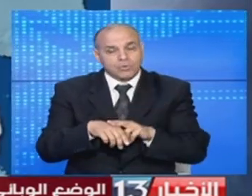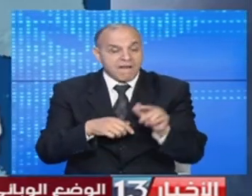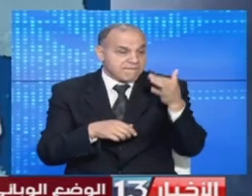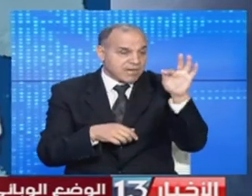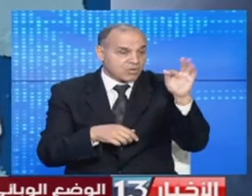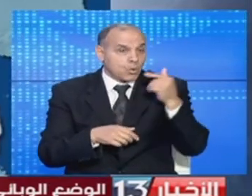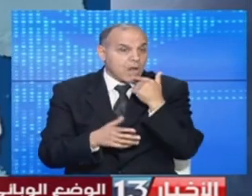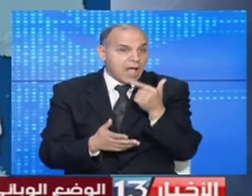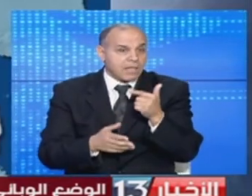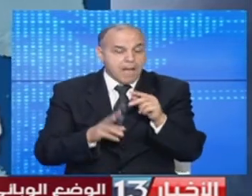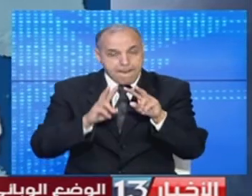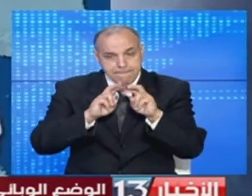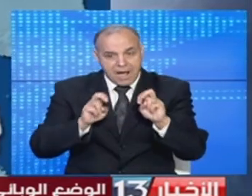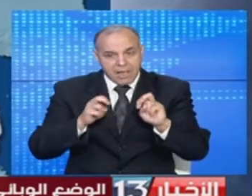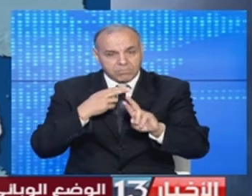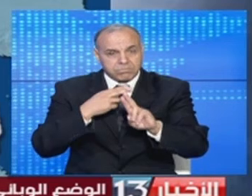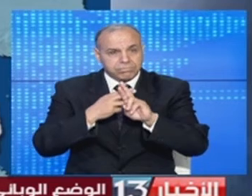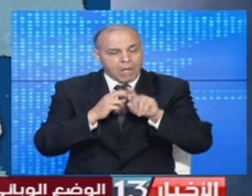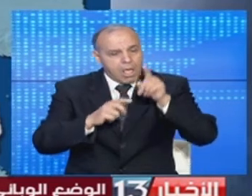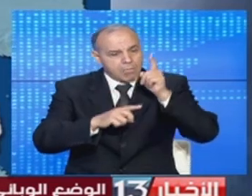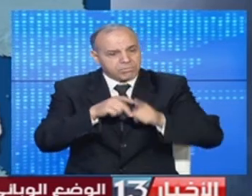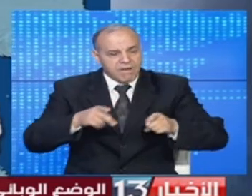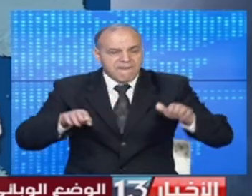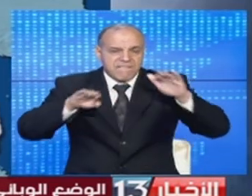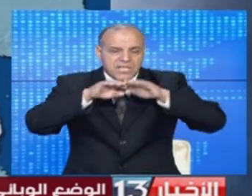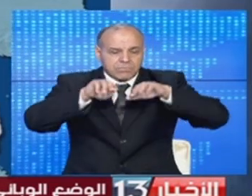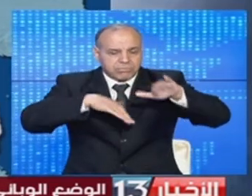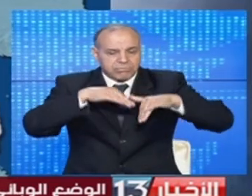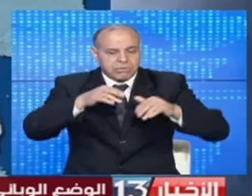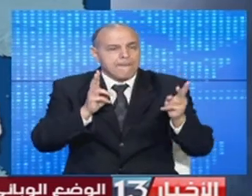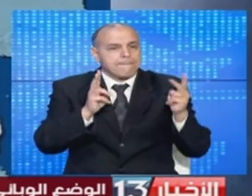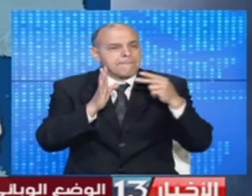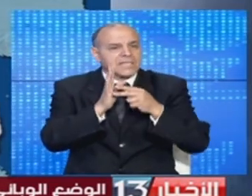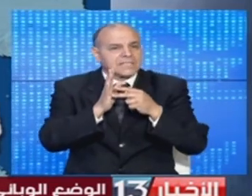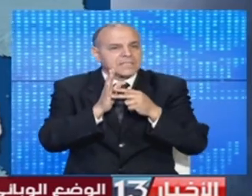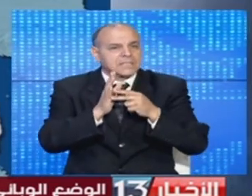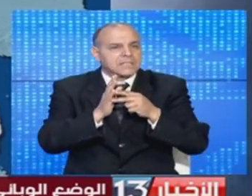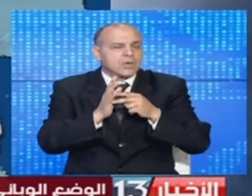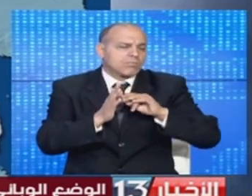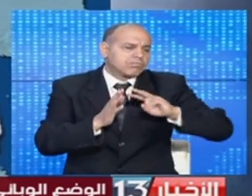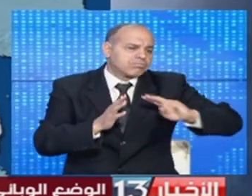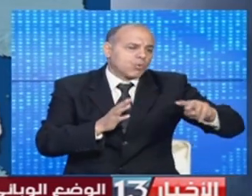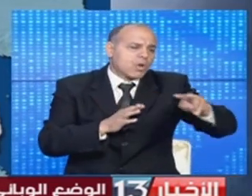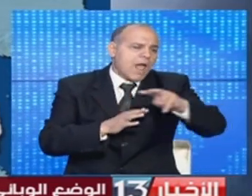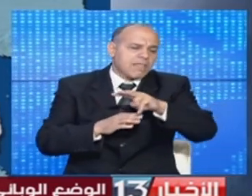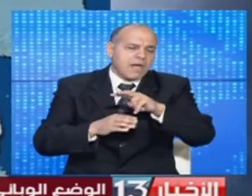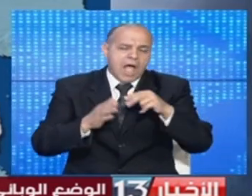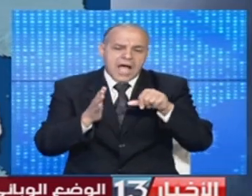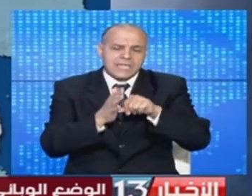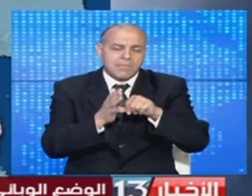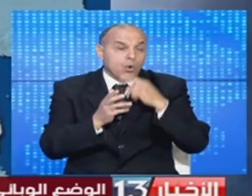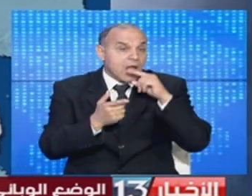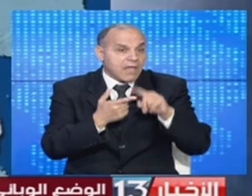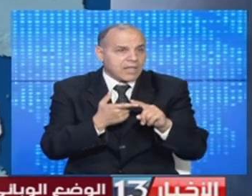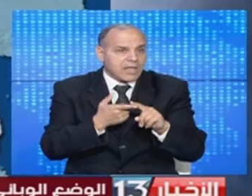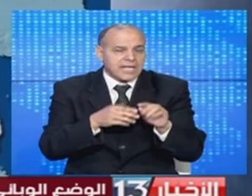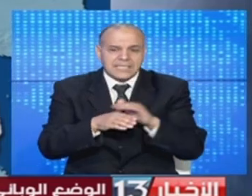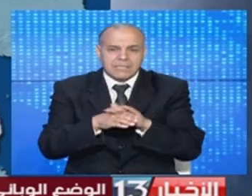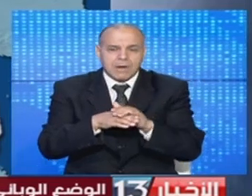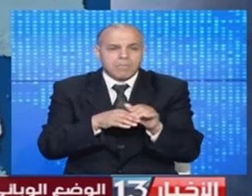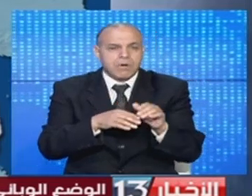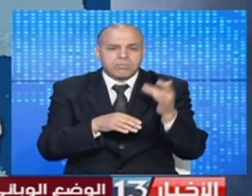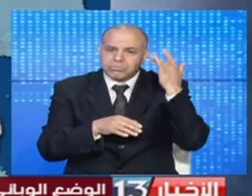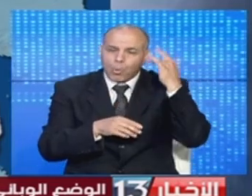الفرنسية أنها تدرس إعادة فرض حظر التجول ليلا في باريز ومنطقة إيلدو فرنسا المحيطة بالعاصمة بسبب